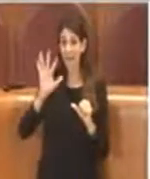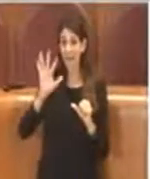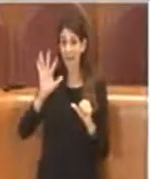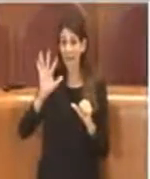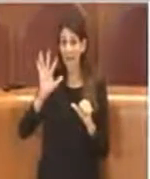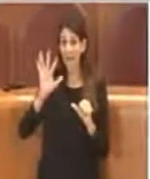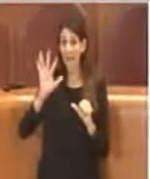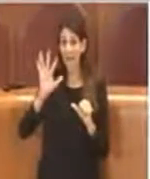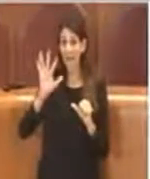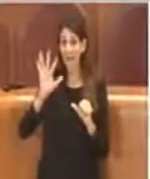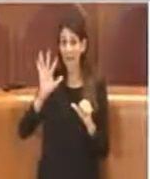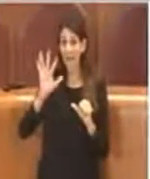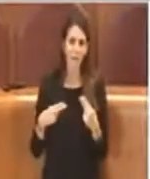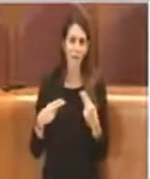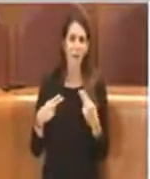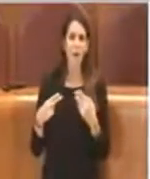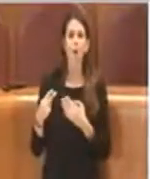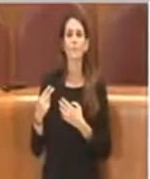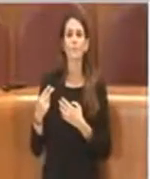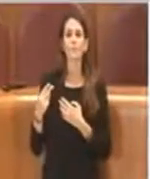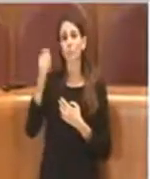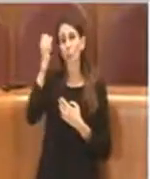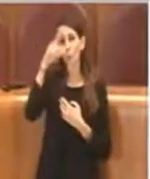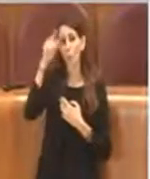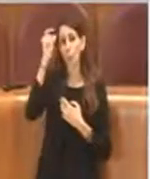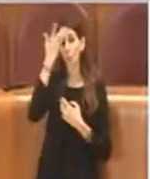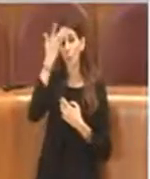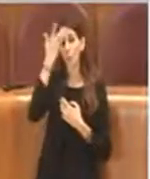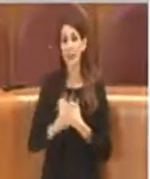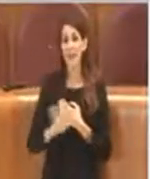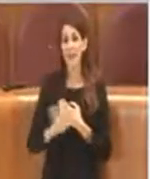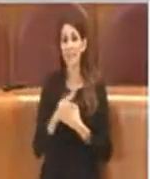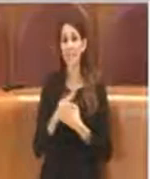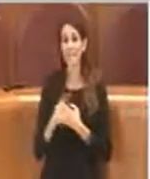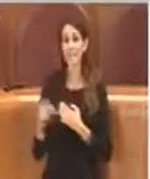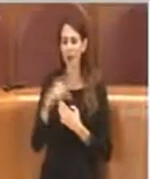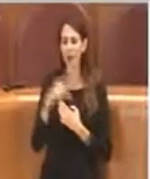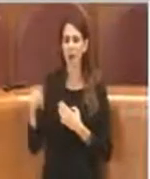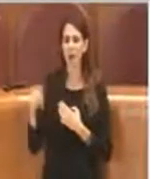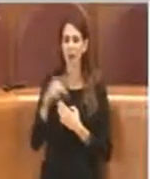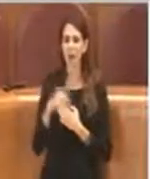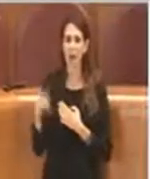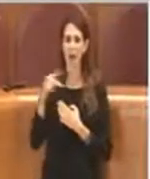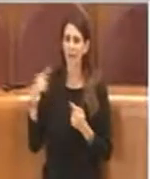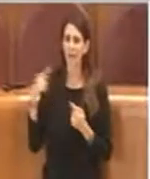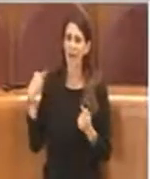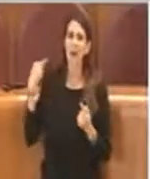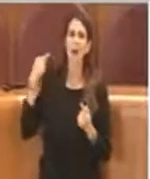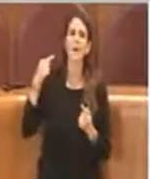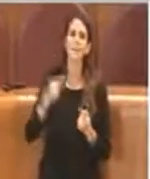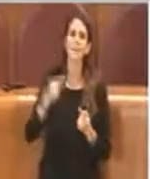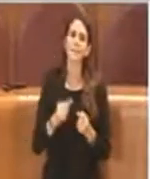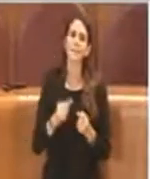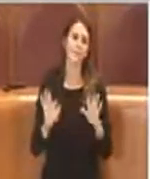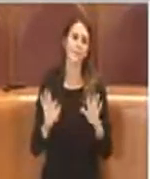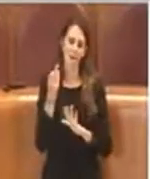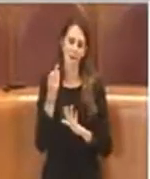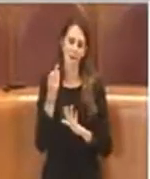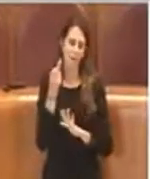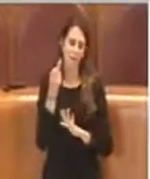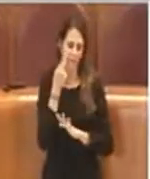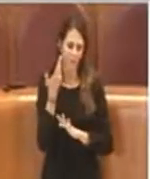che va avanti per tantissimi anni, ma che comunque insomma vede degli